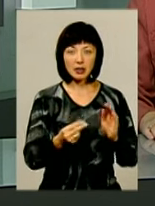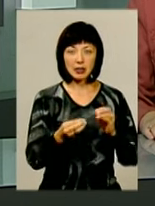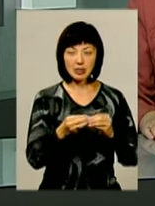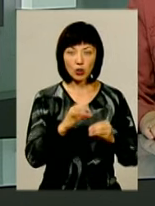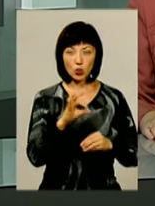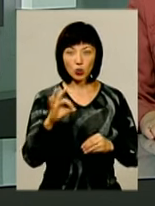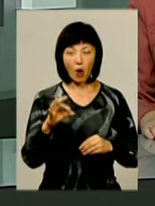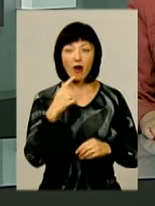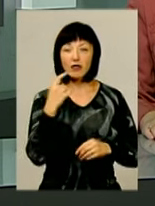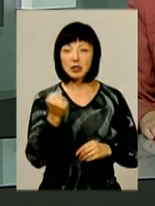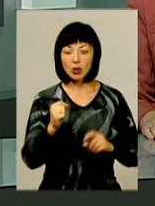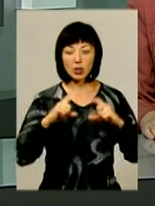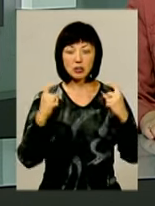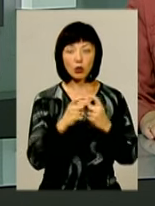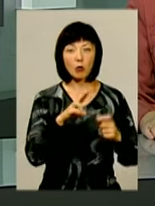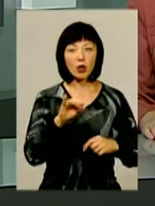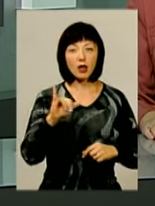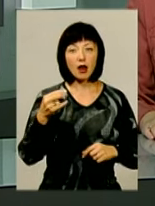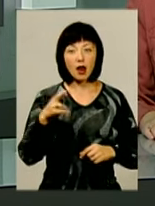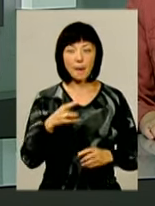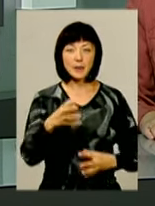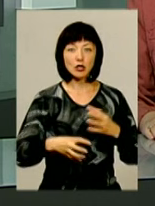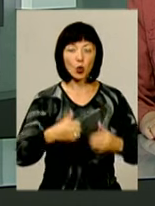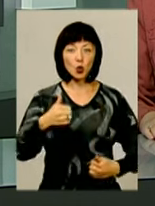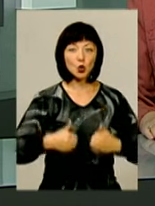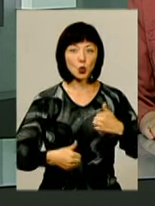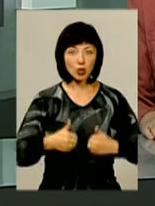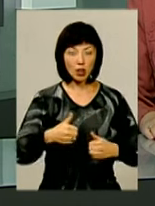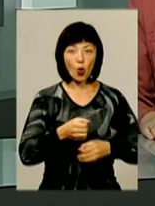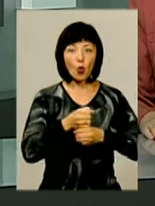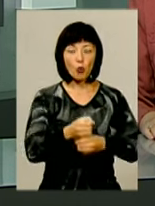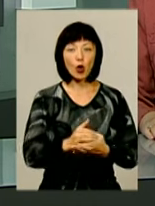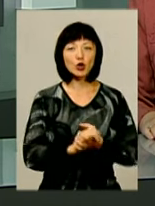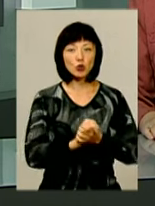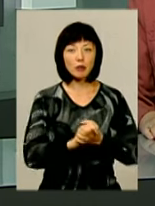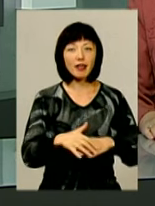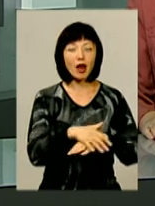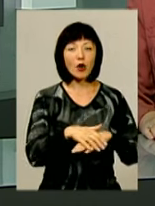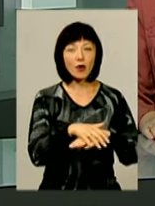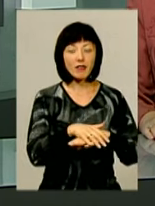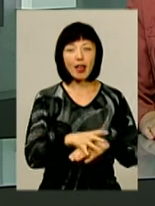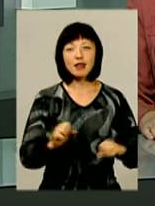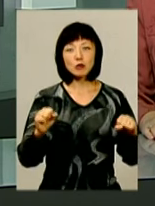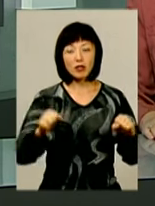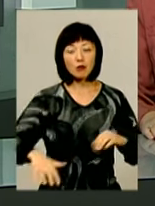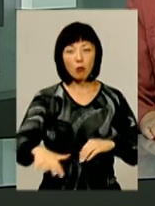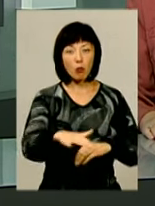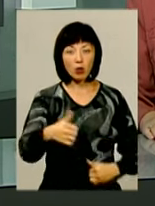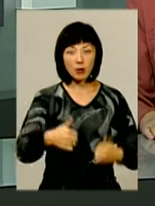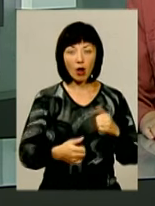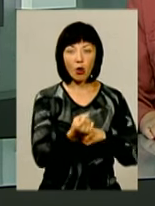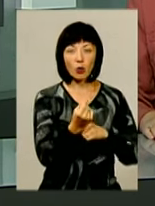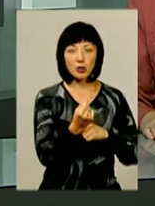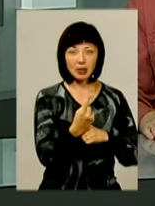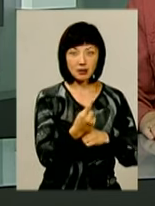-й годині, а в неділю на стадіоні «Поділля» стартує міжнародний турнір «Кубок дружби народів». На спортивне поле вийдуть 11